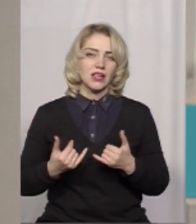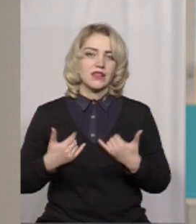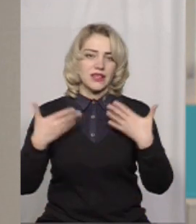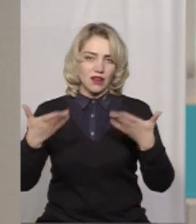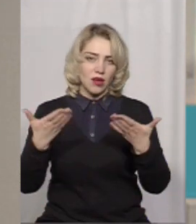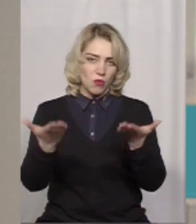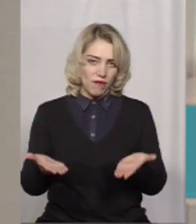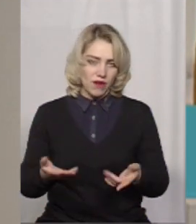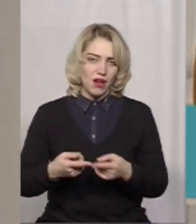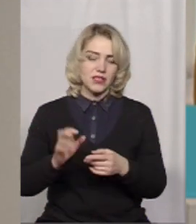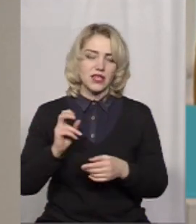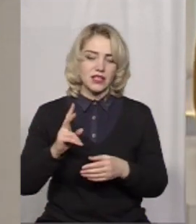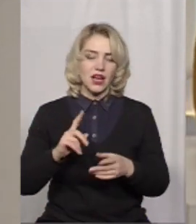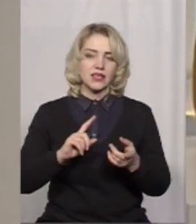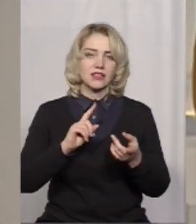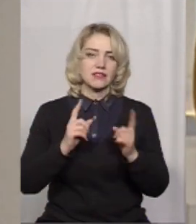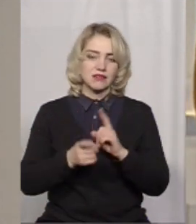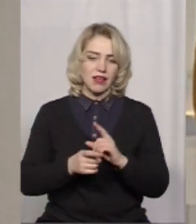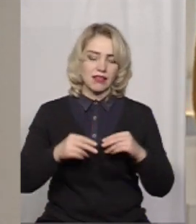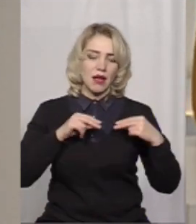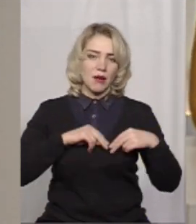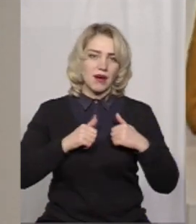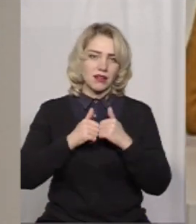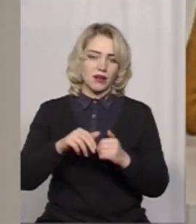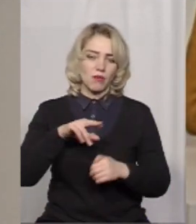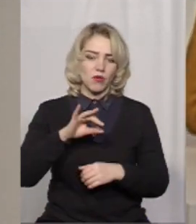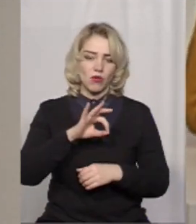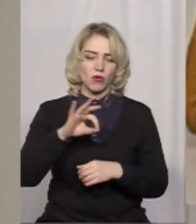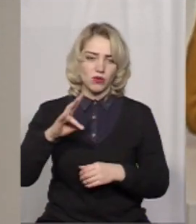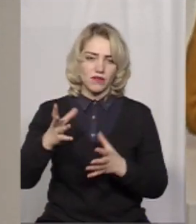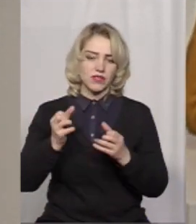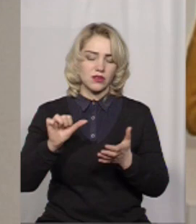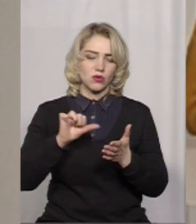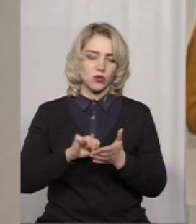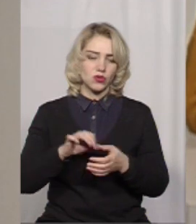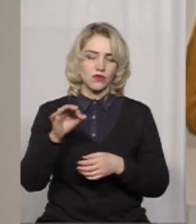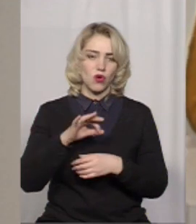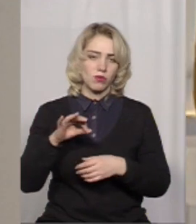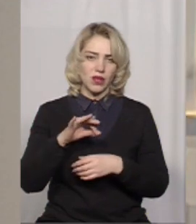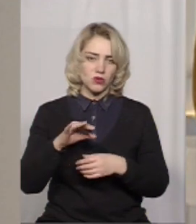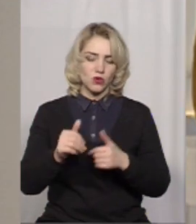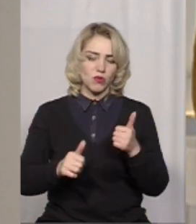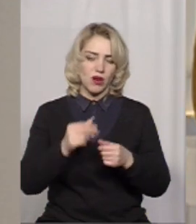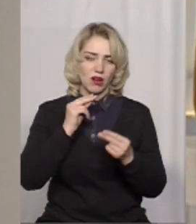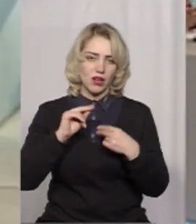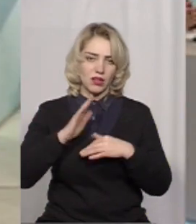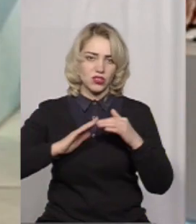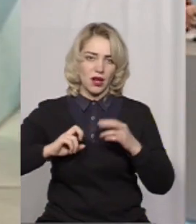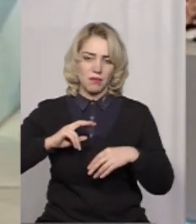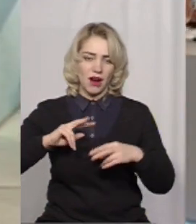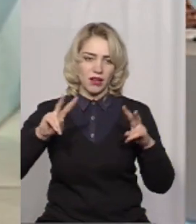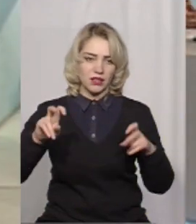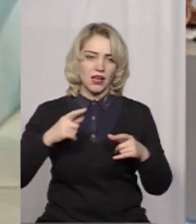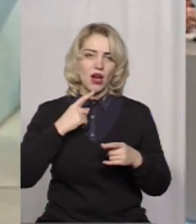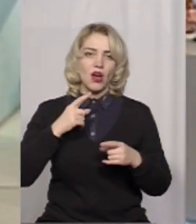вітаємо усіх. Як стати партнером ПРООН, взявши участь в обласному конкурсі кращих практик? Спілкуємося, власне,